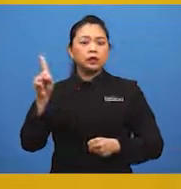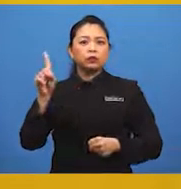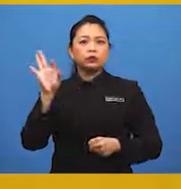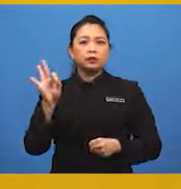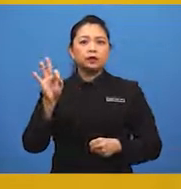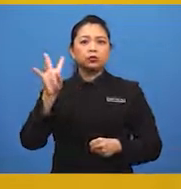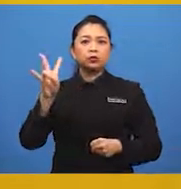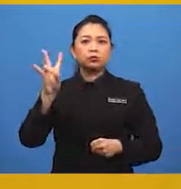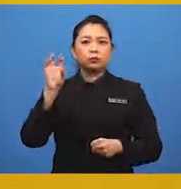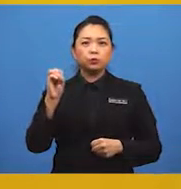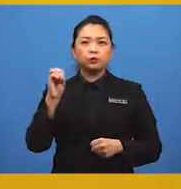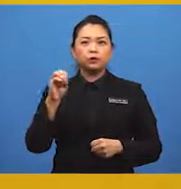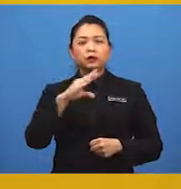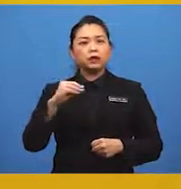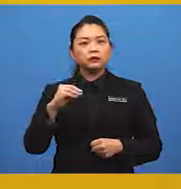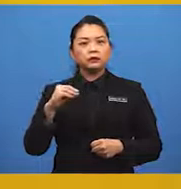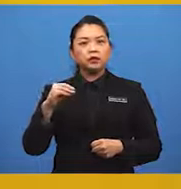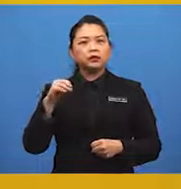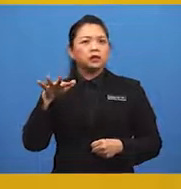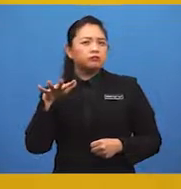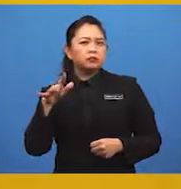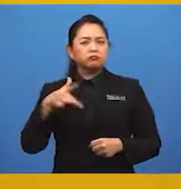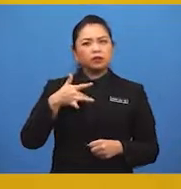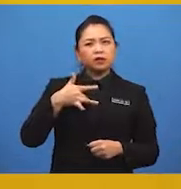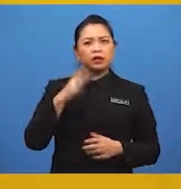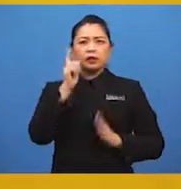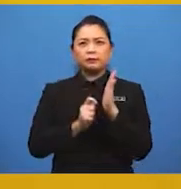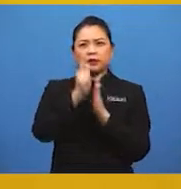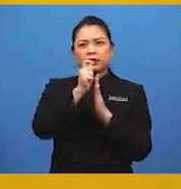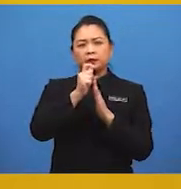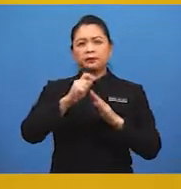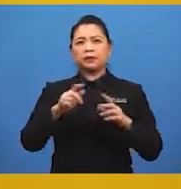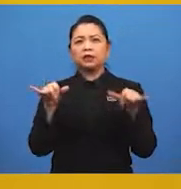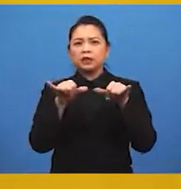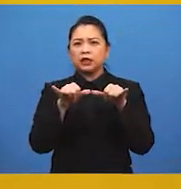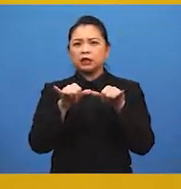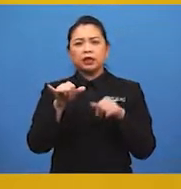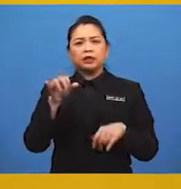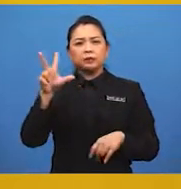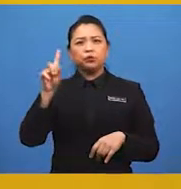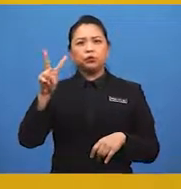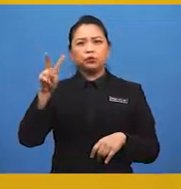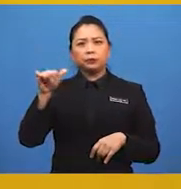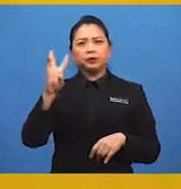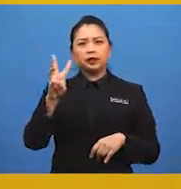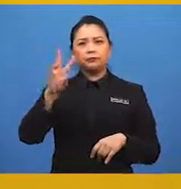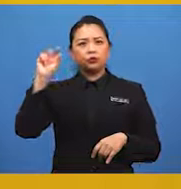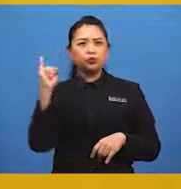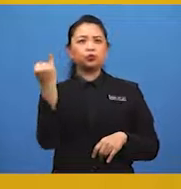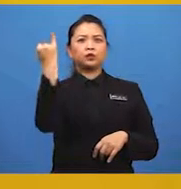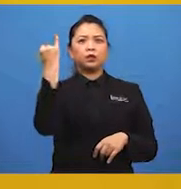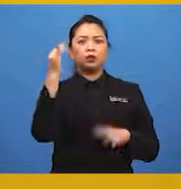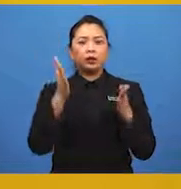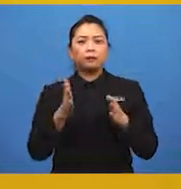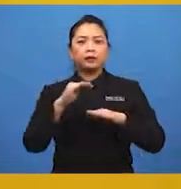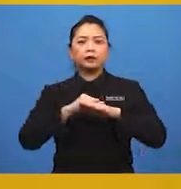1970 dan dianggalkan meningkat kepada 32.6